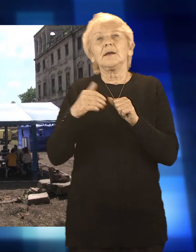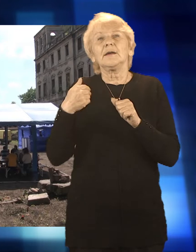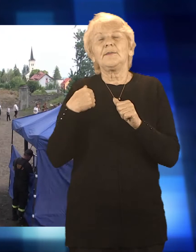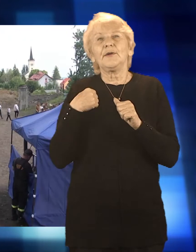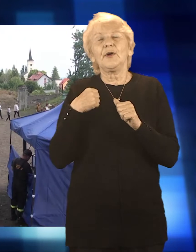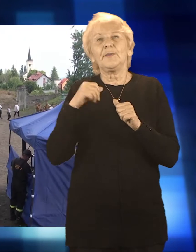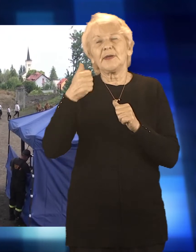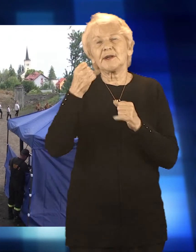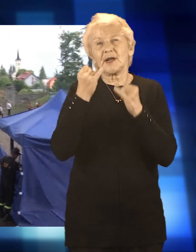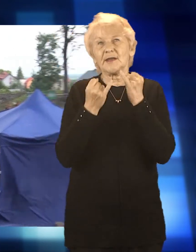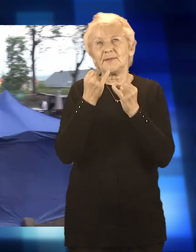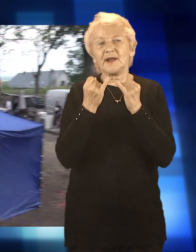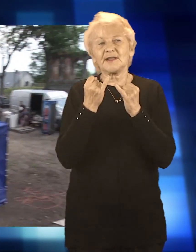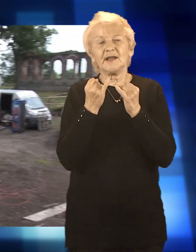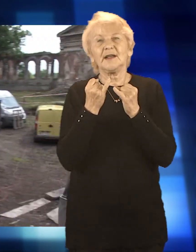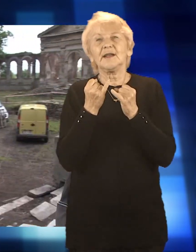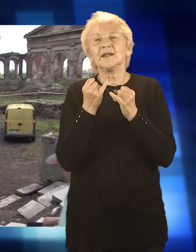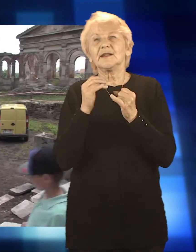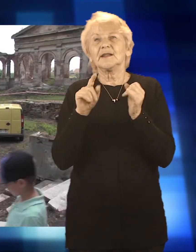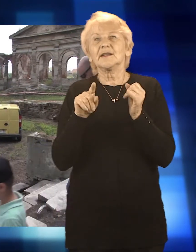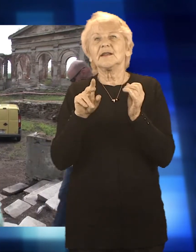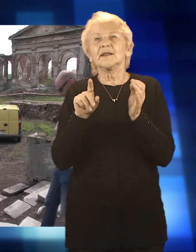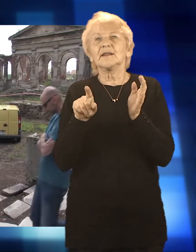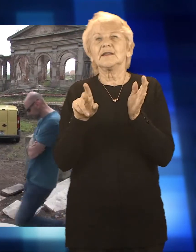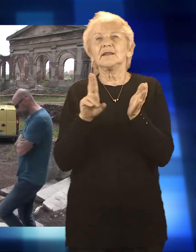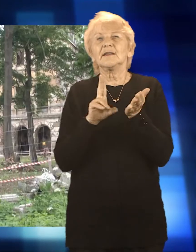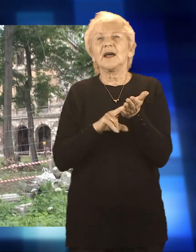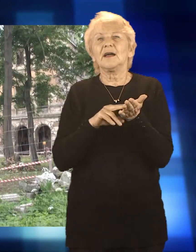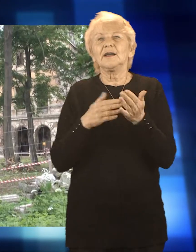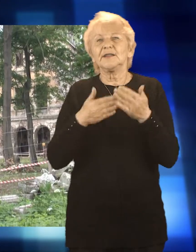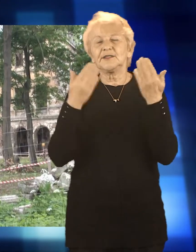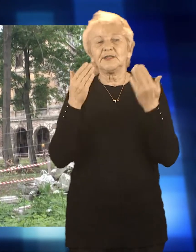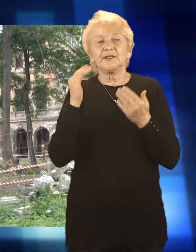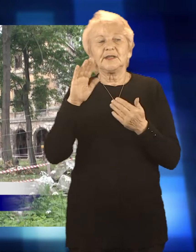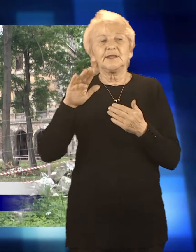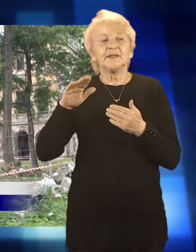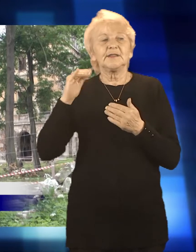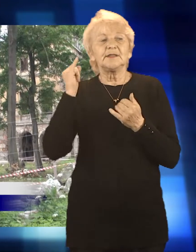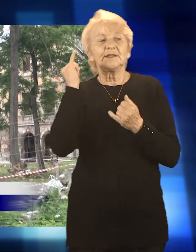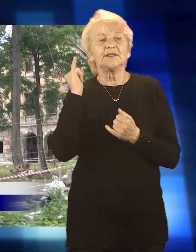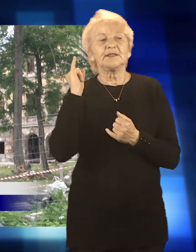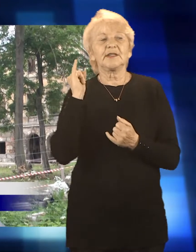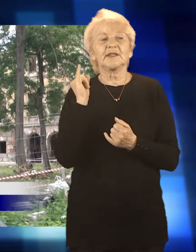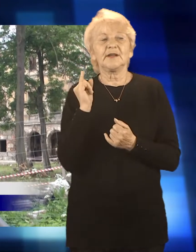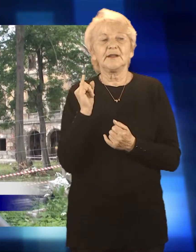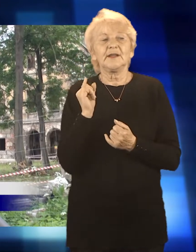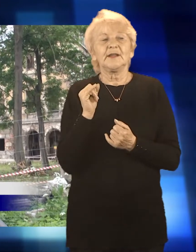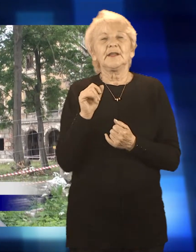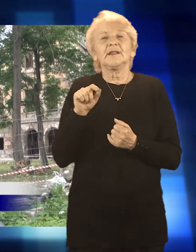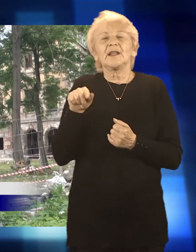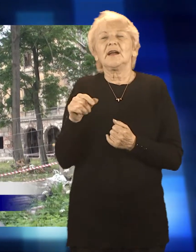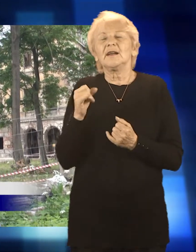także pierwsza zorganizowana dla szerszej publiczności w czasie pandemii. Głód tego wszystkiego, takich imprez chyba zaczyna